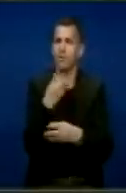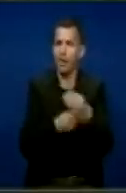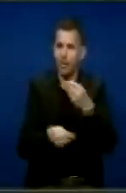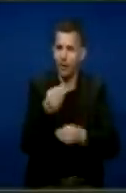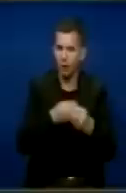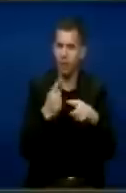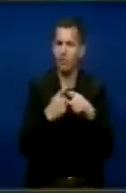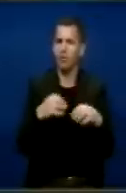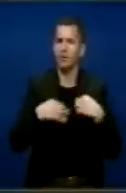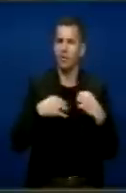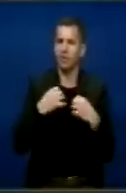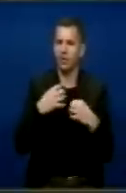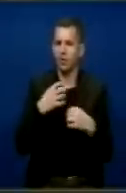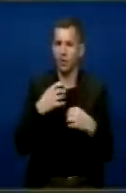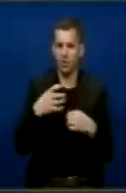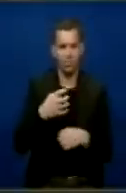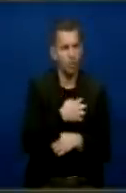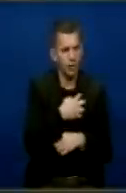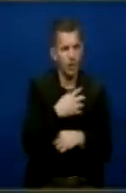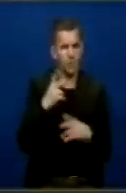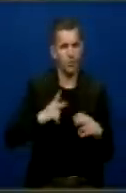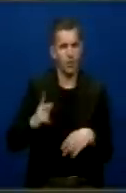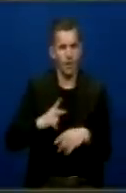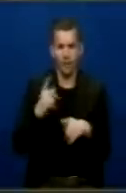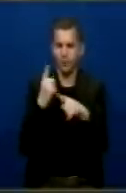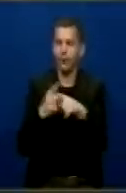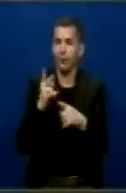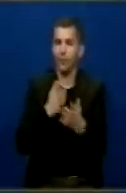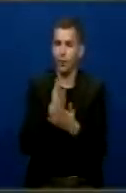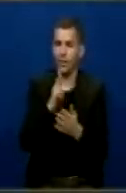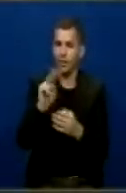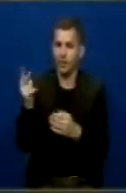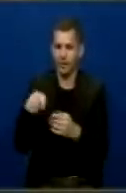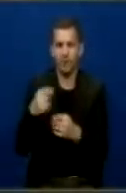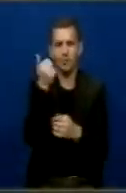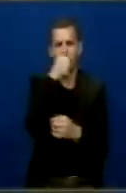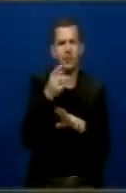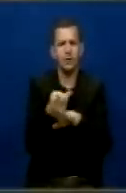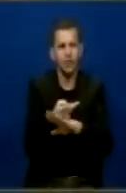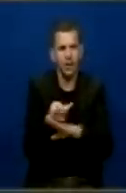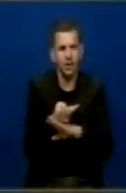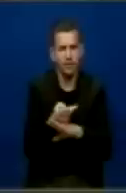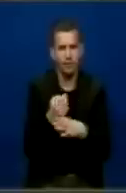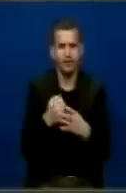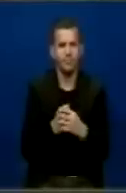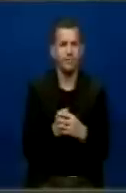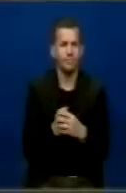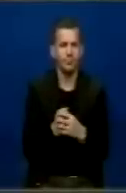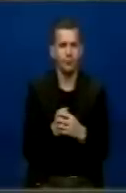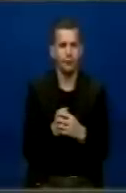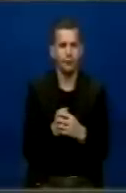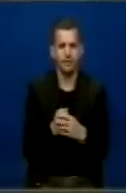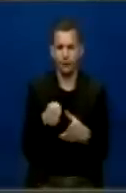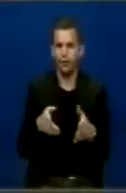mirëqenis e qytetarve. Po ka allë një rrug tjetër e cila përdorën nga njerë për shtetetve, e që është rruga e të